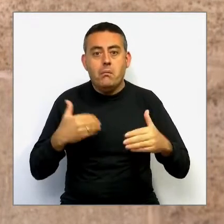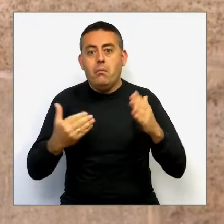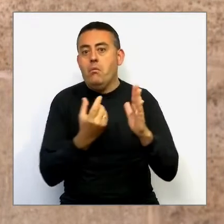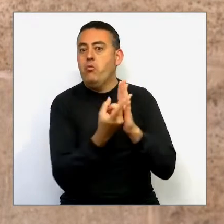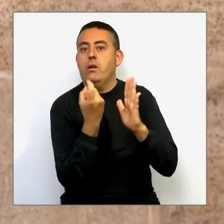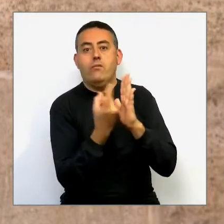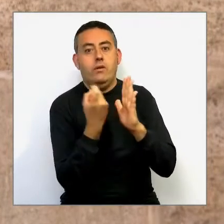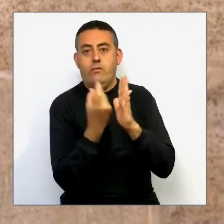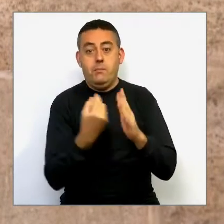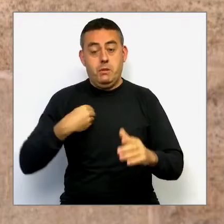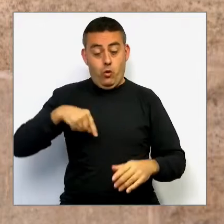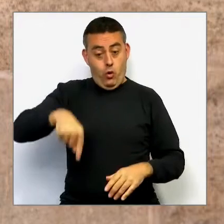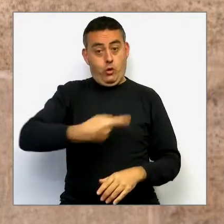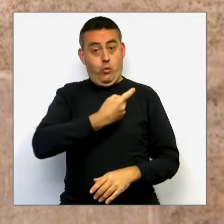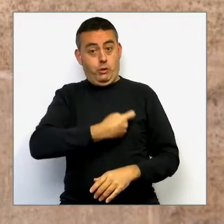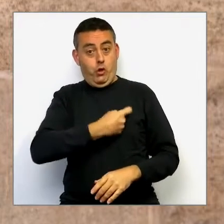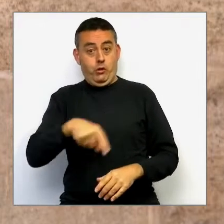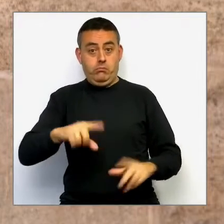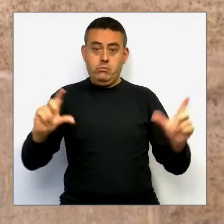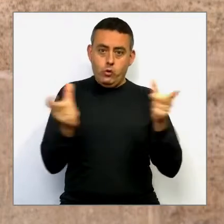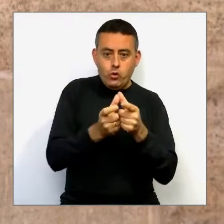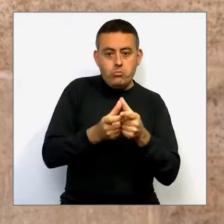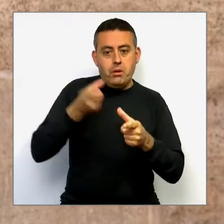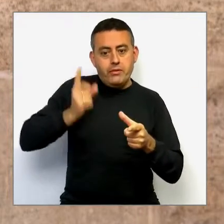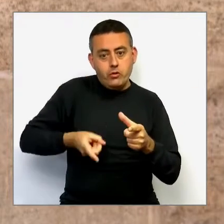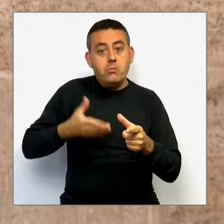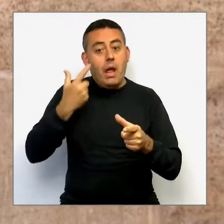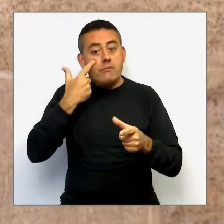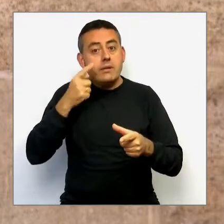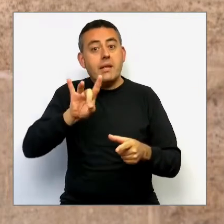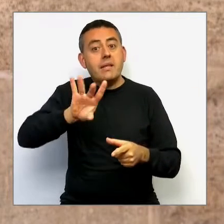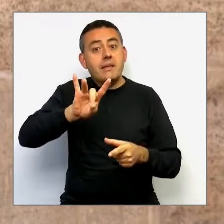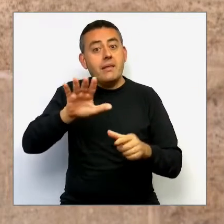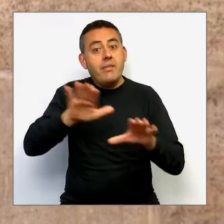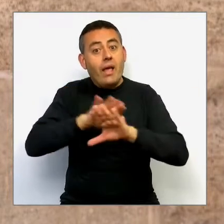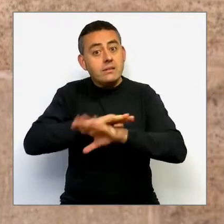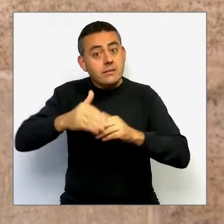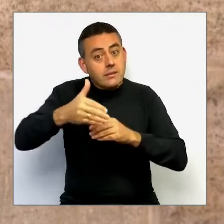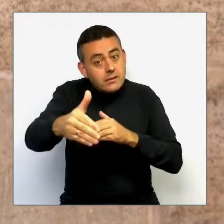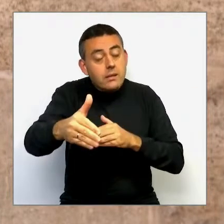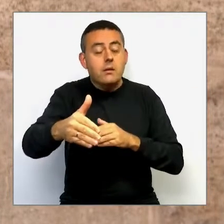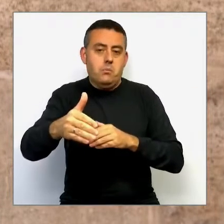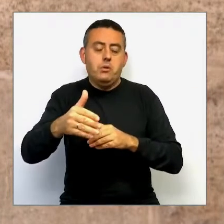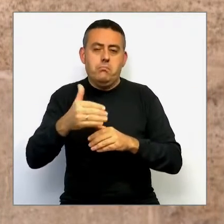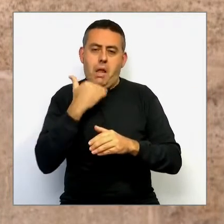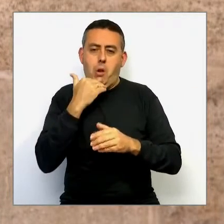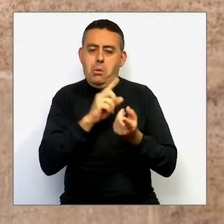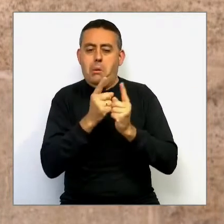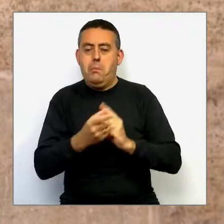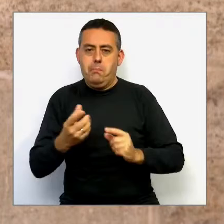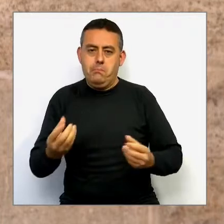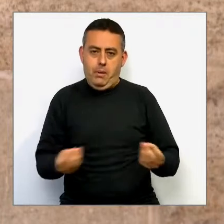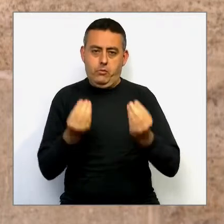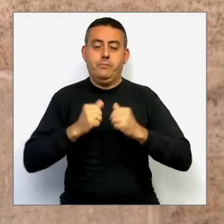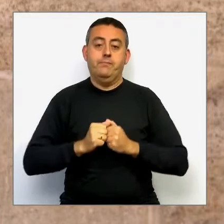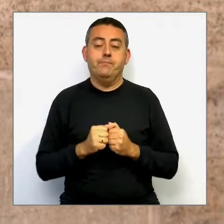'ha pres avui, en aquesta comissió, i d'ací 15 dies esperem poder avançar un poc més. És evident que el marc general de l'estat d'alarma també configura